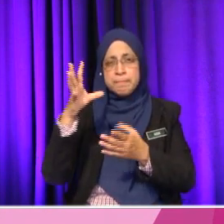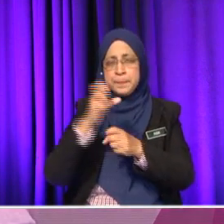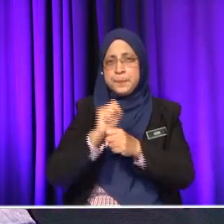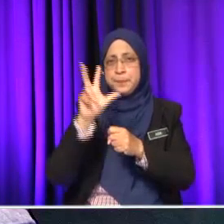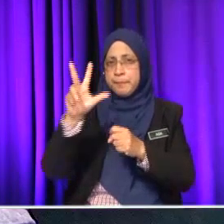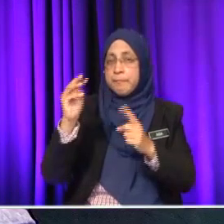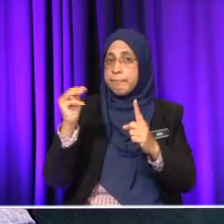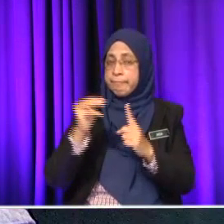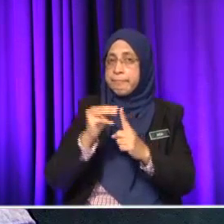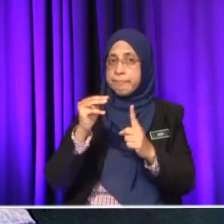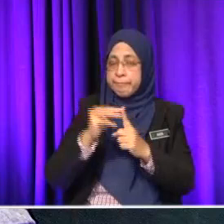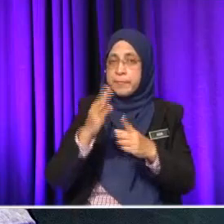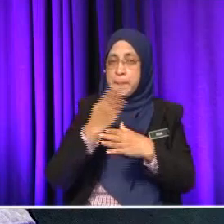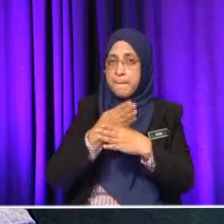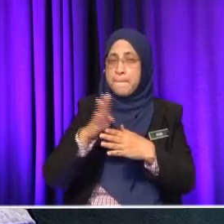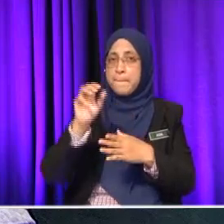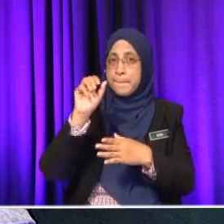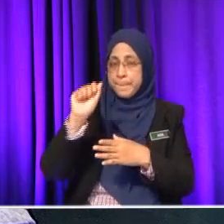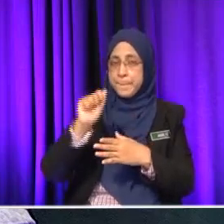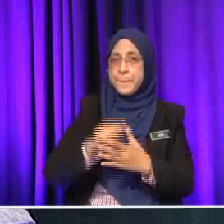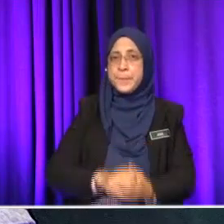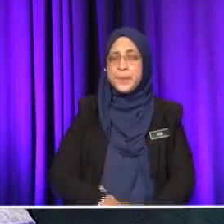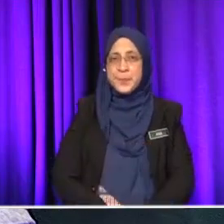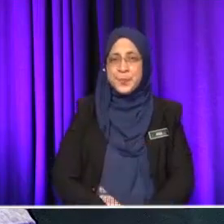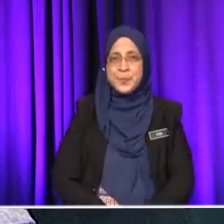kata satu, bahagian A, ya? Haa. Okey, cikgu nak tanya.